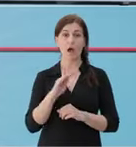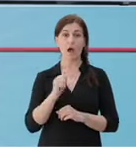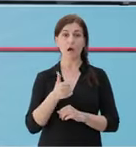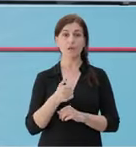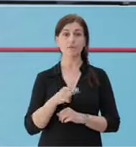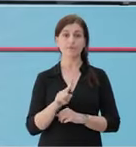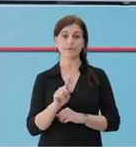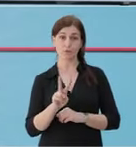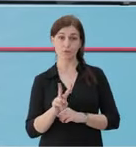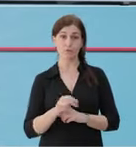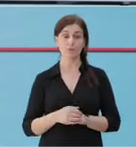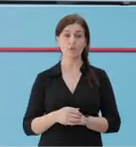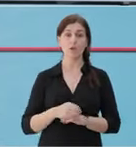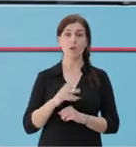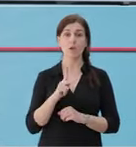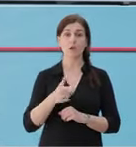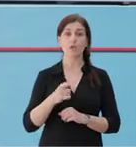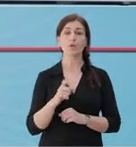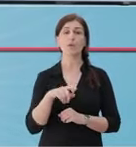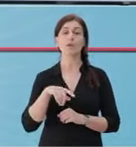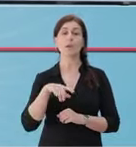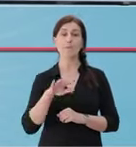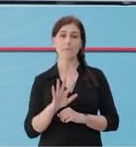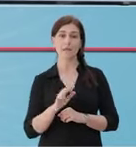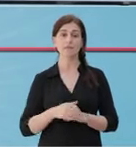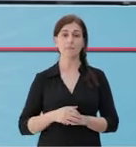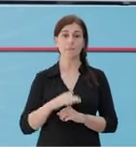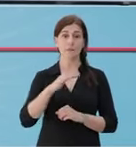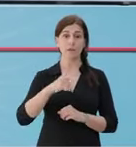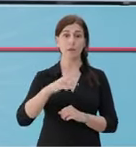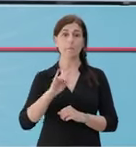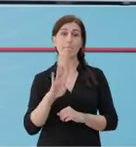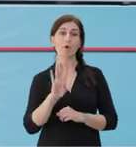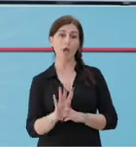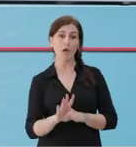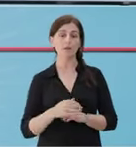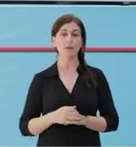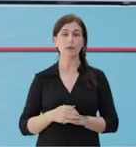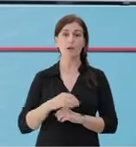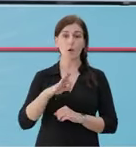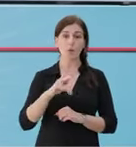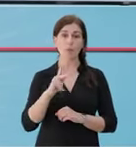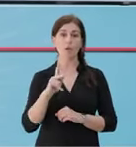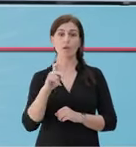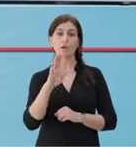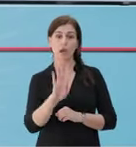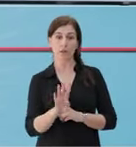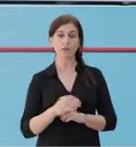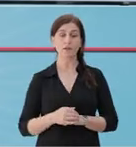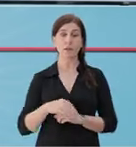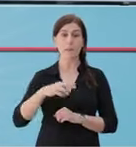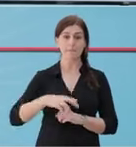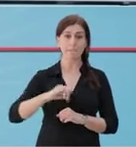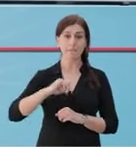raste. Has, 12 raste. Kruj, 5 raste. Tropoj, 4 raste. Puk,